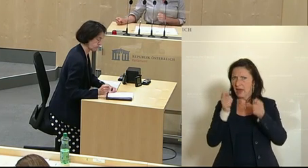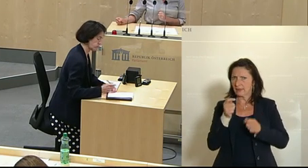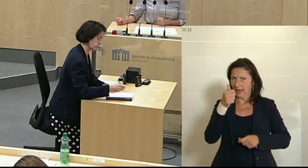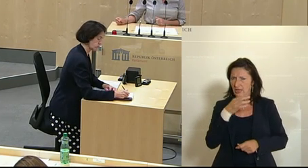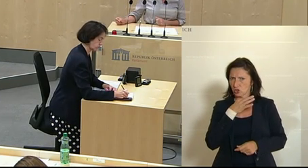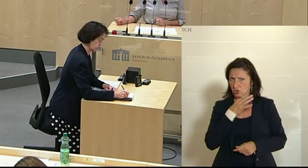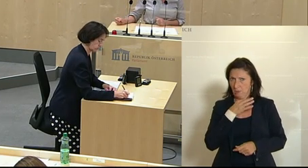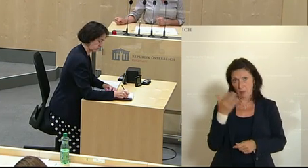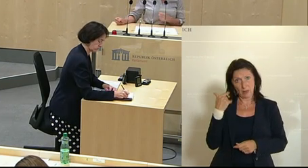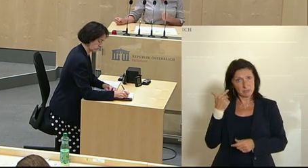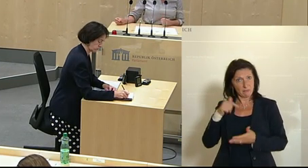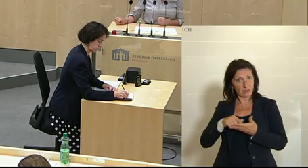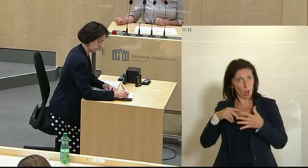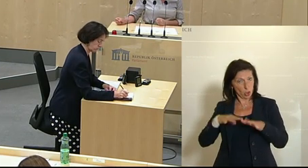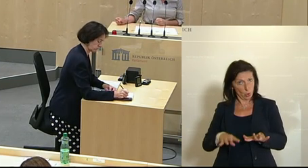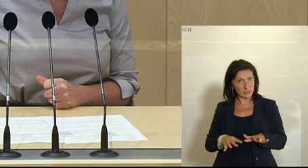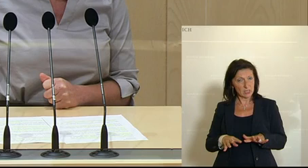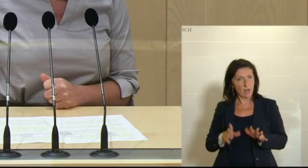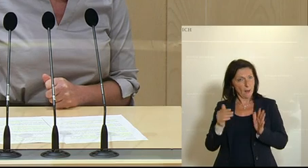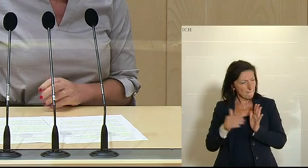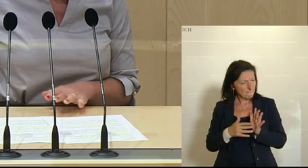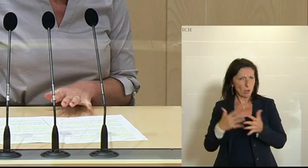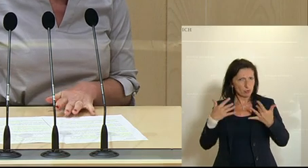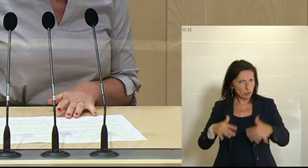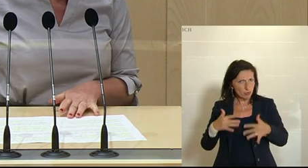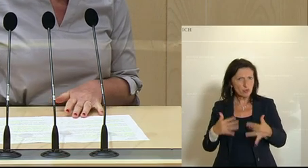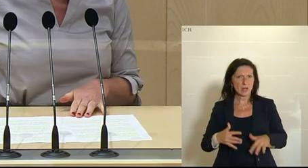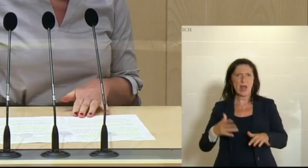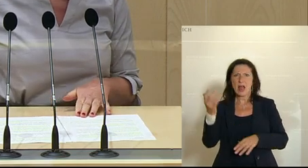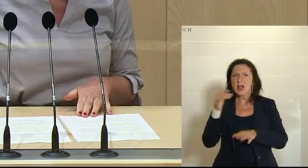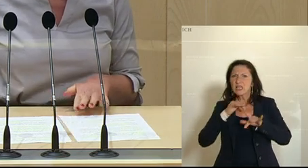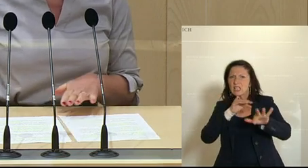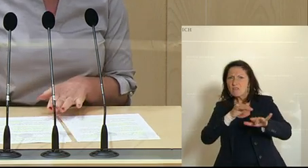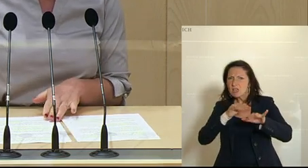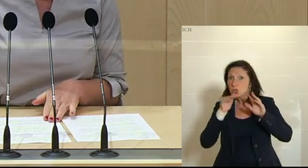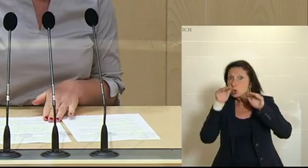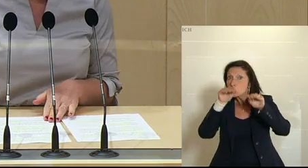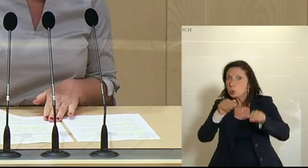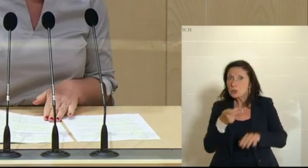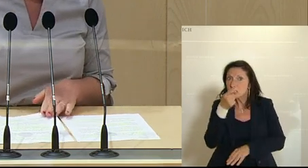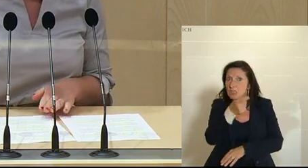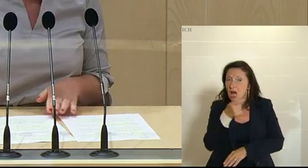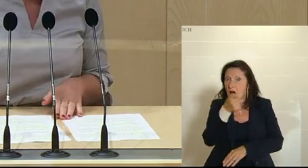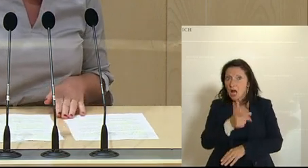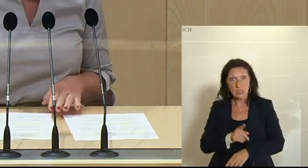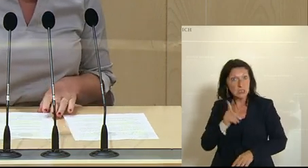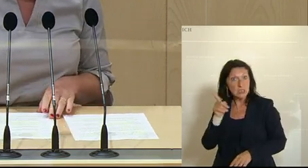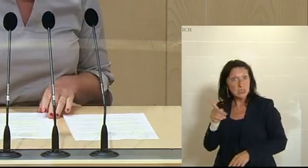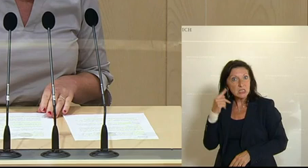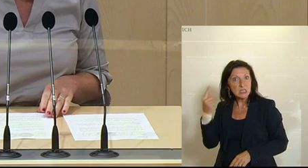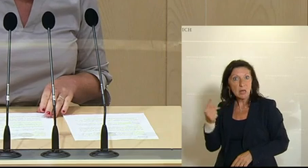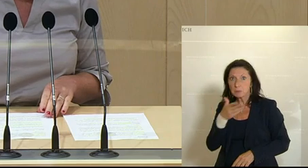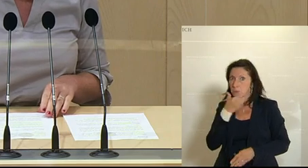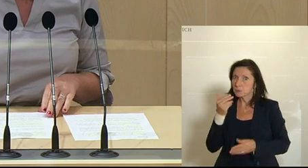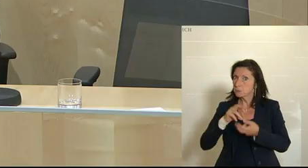im Jahr 2019 zur dringenden Finanzierung des Gewässerschutzes wurde von der Landwirtschaftsministerin, sprich von Ihnen, nicht